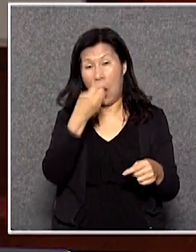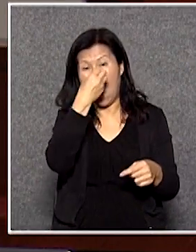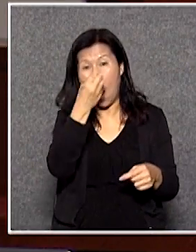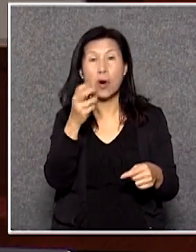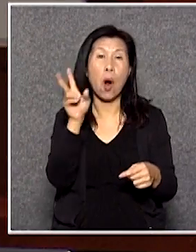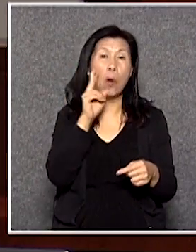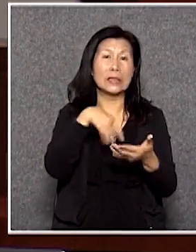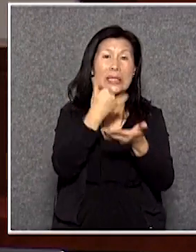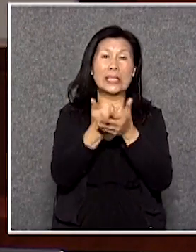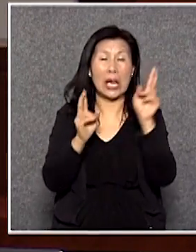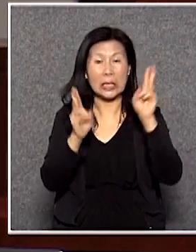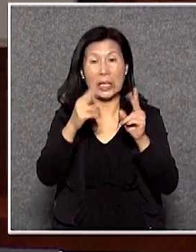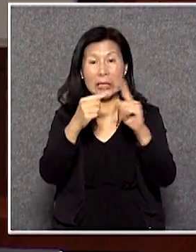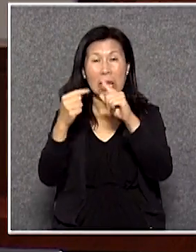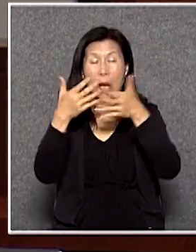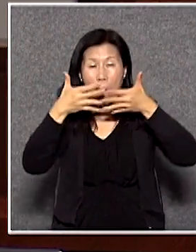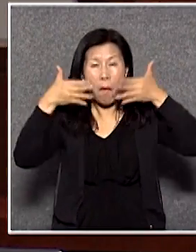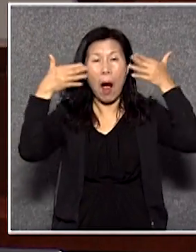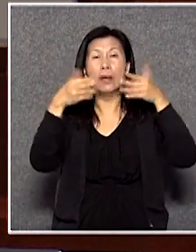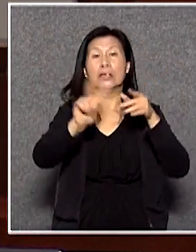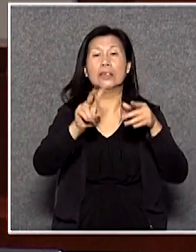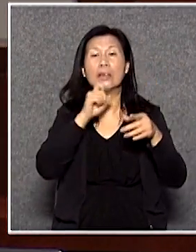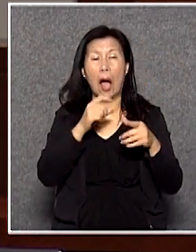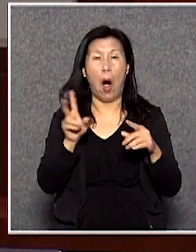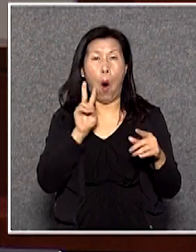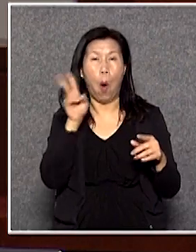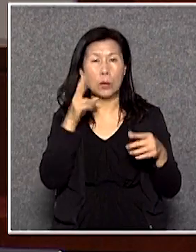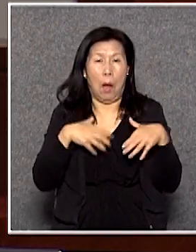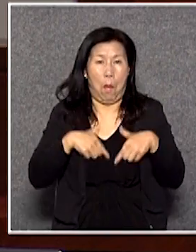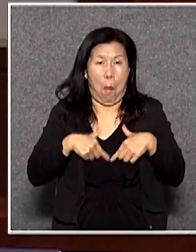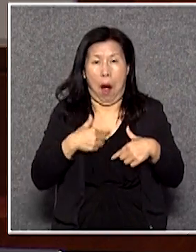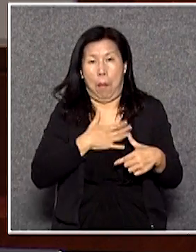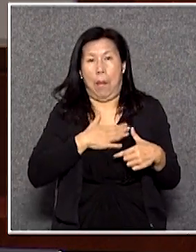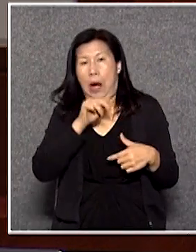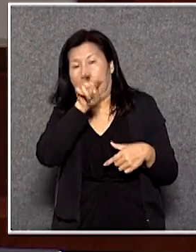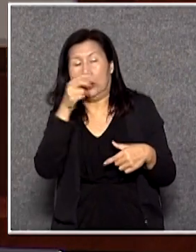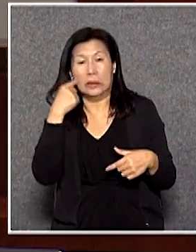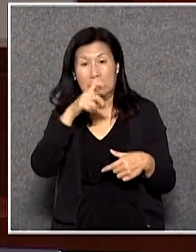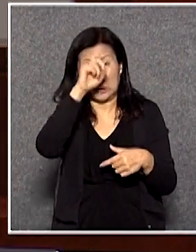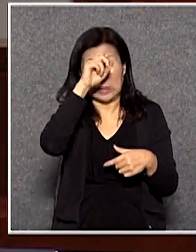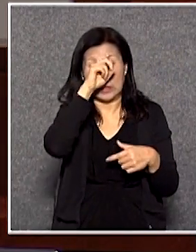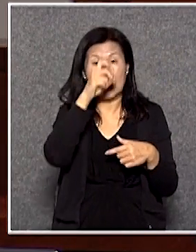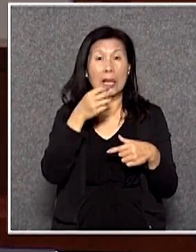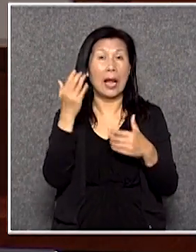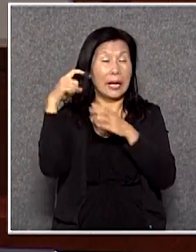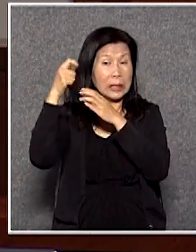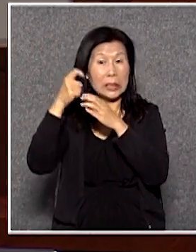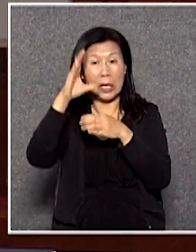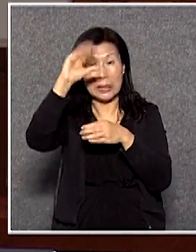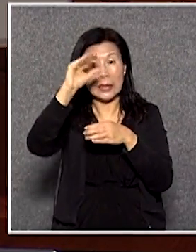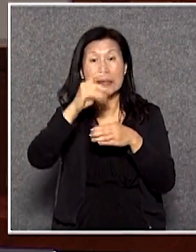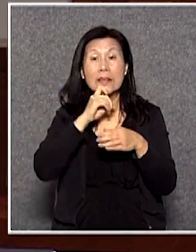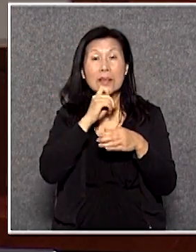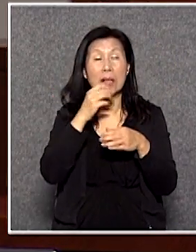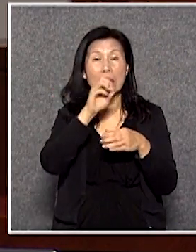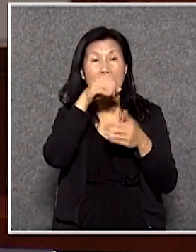好像死成一樣人人戴口罩多恐怖啊那段時間你想想我記得我在電台做節目的時候每天就報